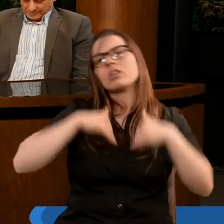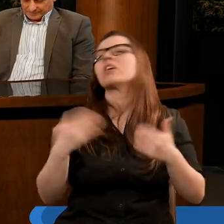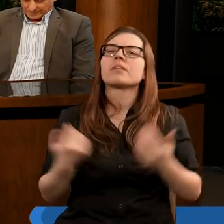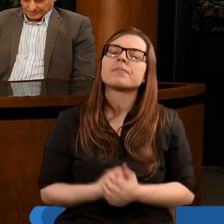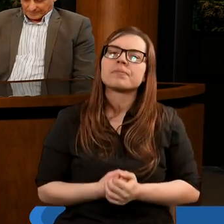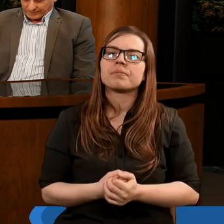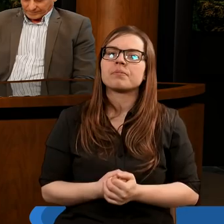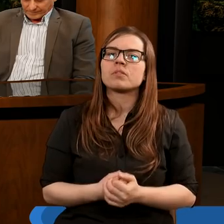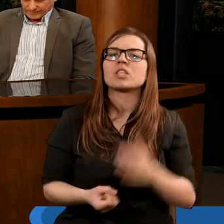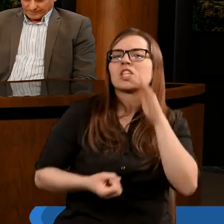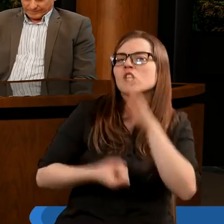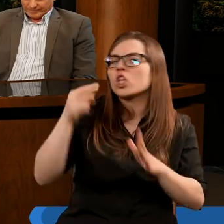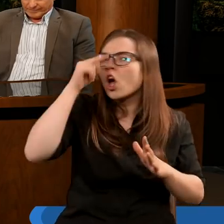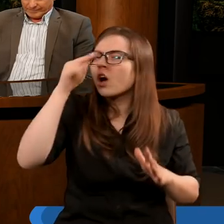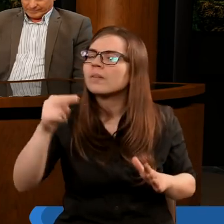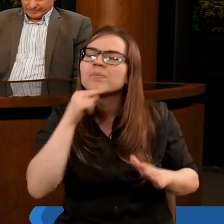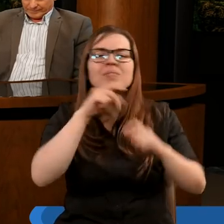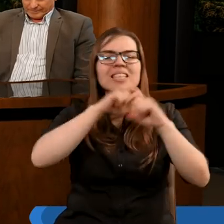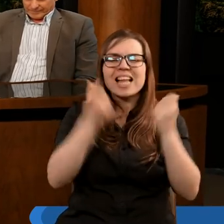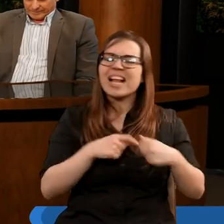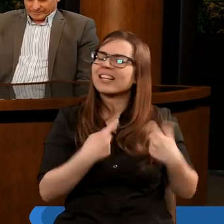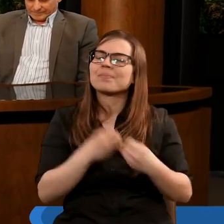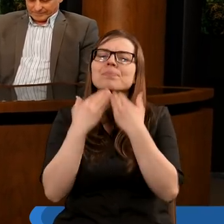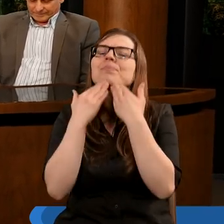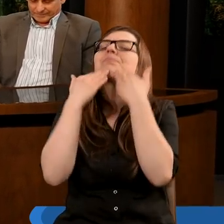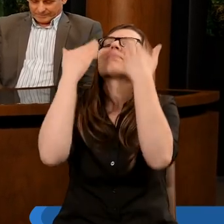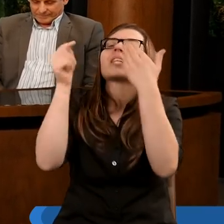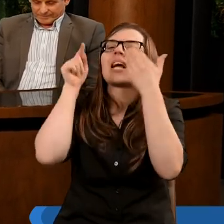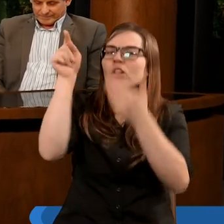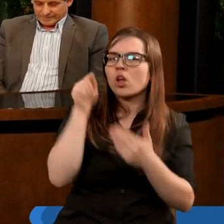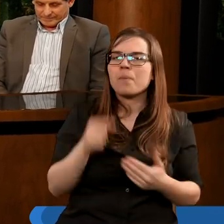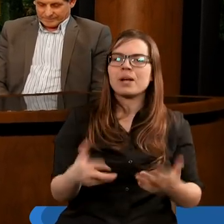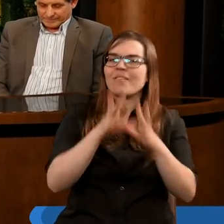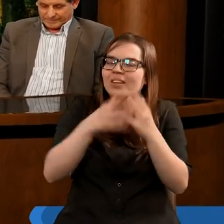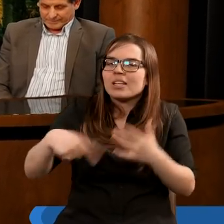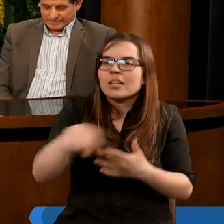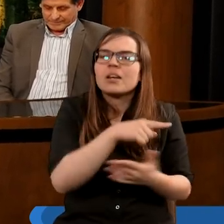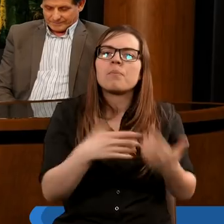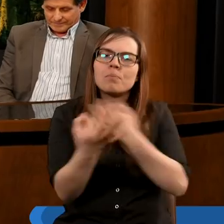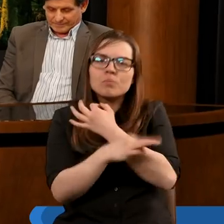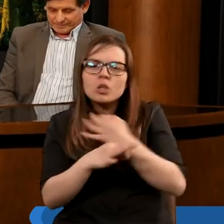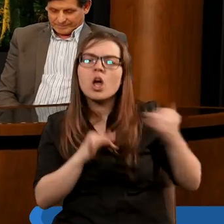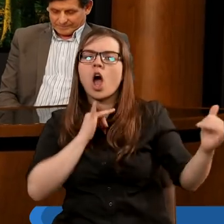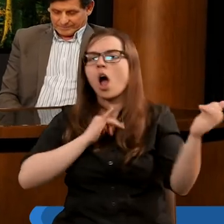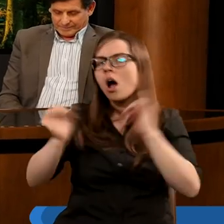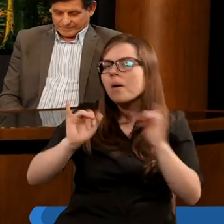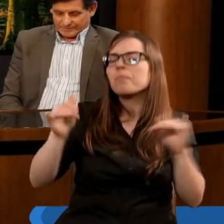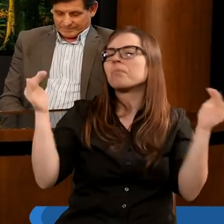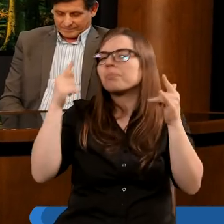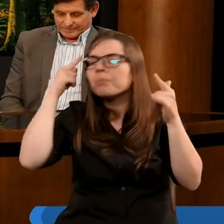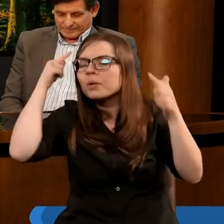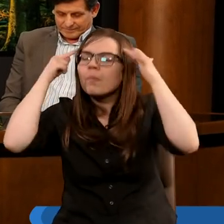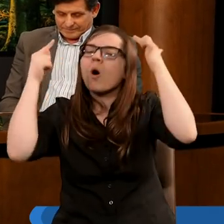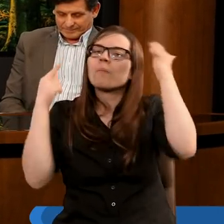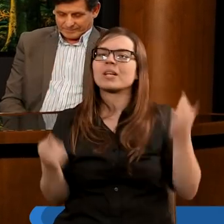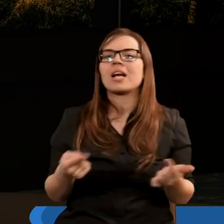Bardzo proszę. Drogi Ojcze, z całego serca dziękuję Tobie za wszystko, o czym tutaj sobie mogliśmy przeczytać, o czym mogliśmy sobie